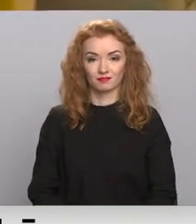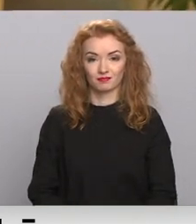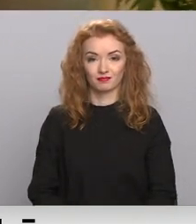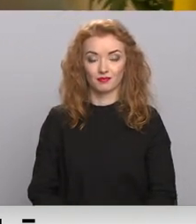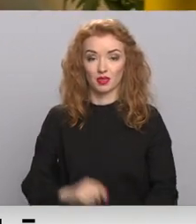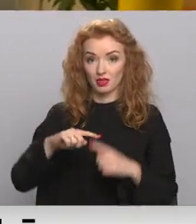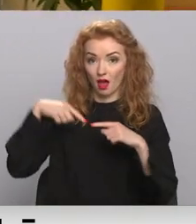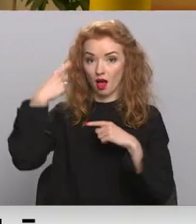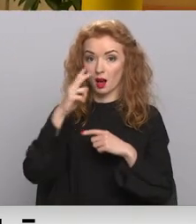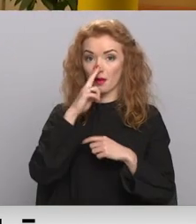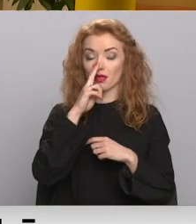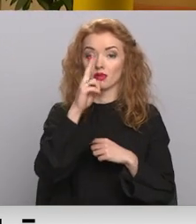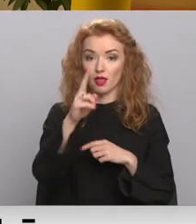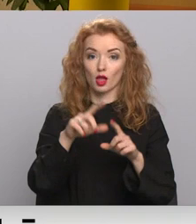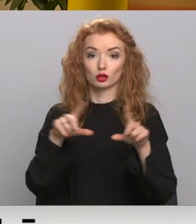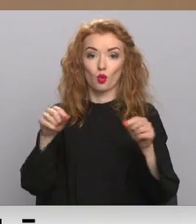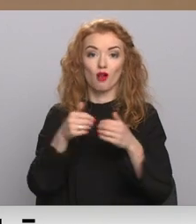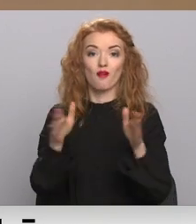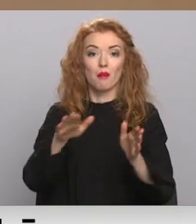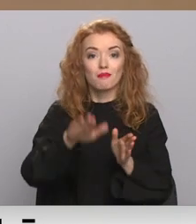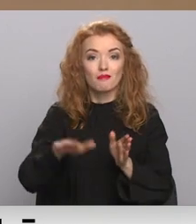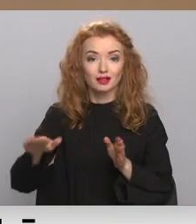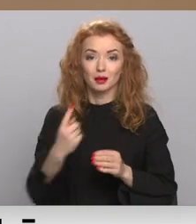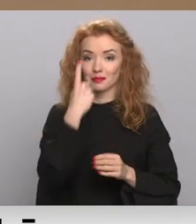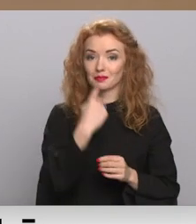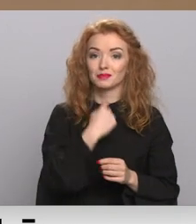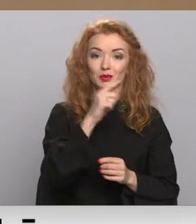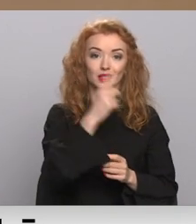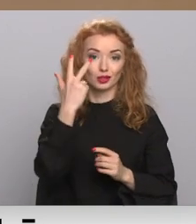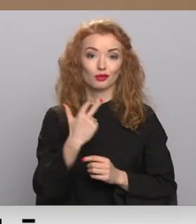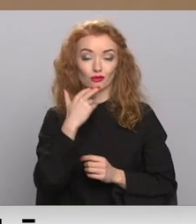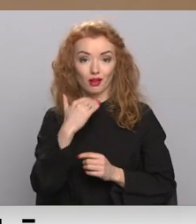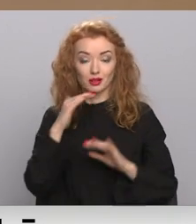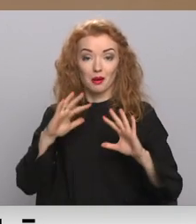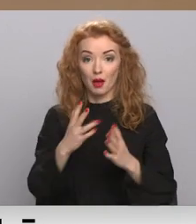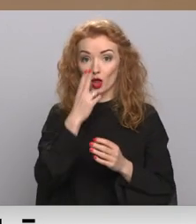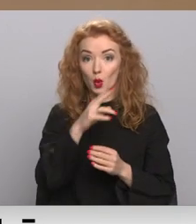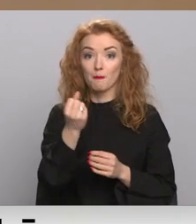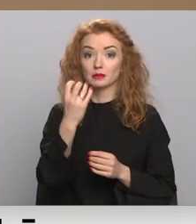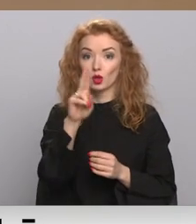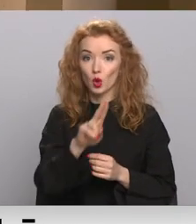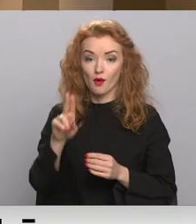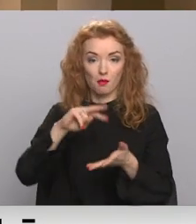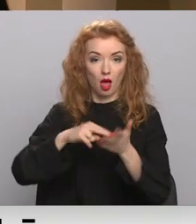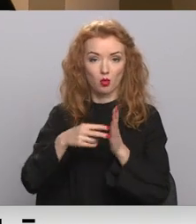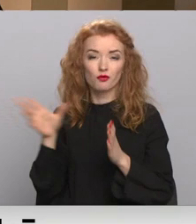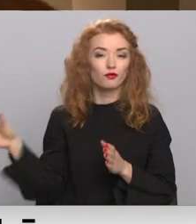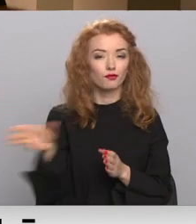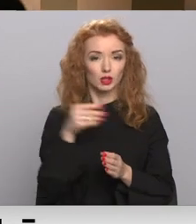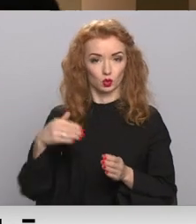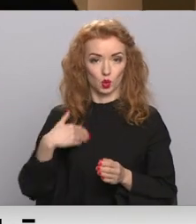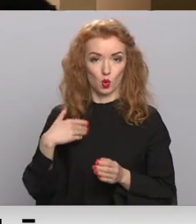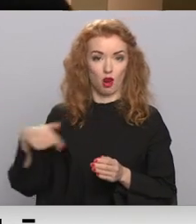Nākamnedēļ skolas durvis vērs vaļā jaunāko pirmo trīs klāšu skolēni, bet no 15. novembra plānota visu skolēnu